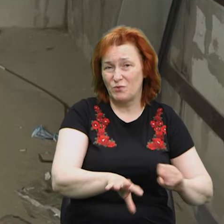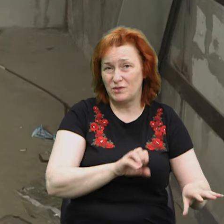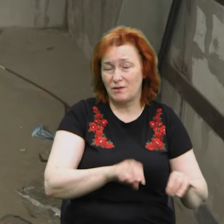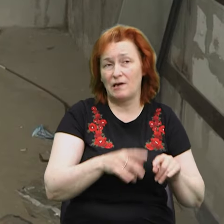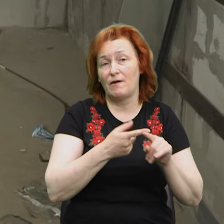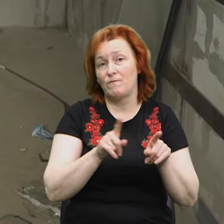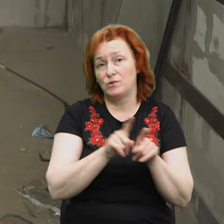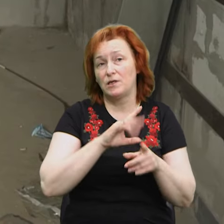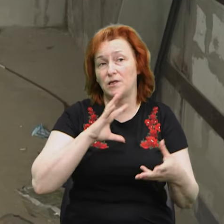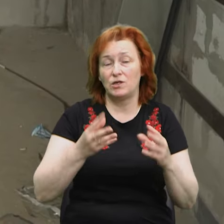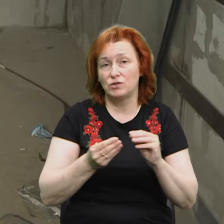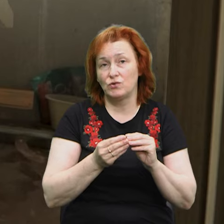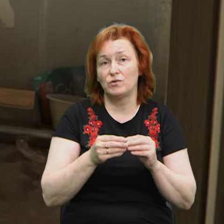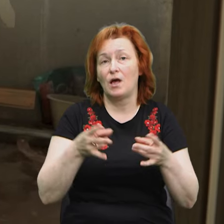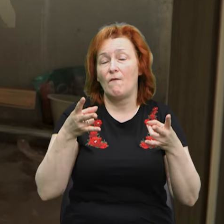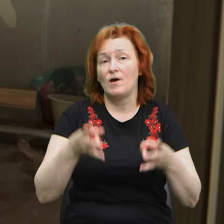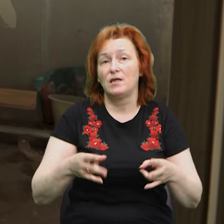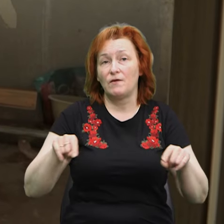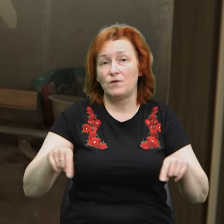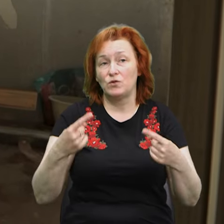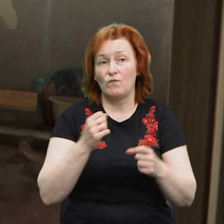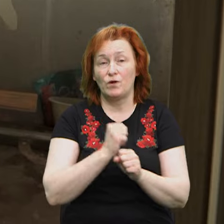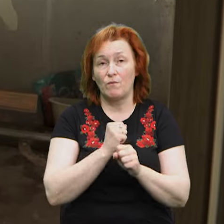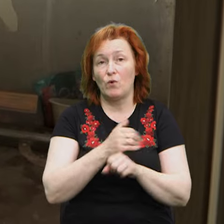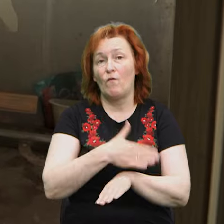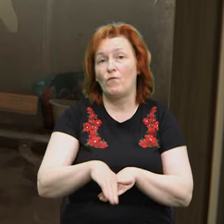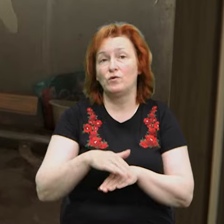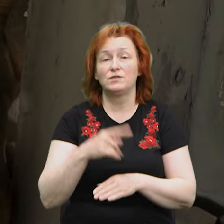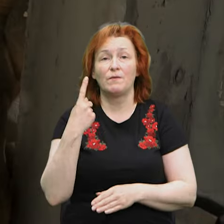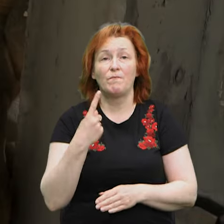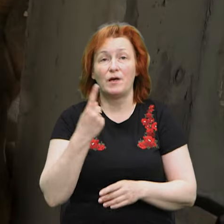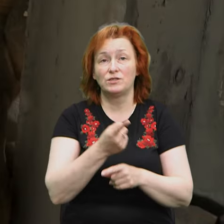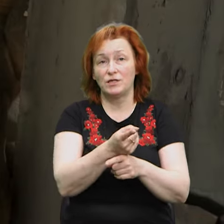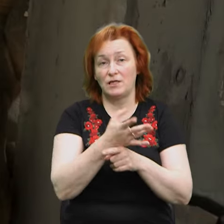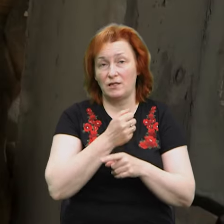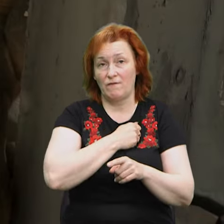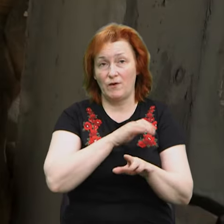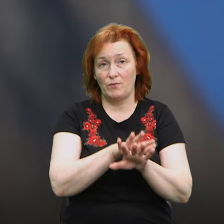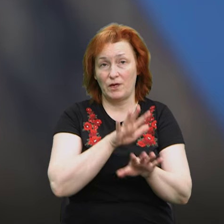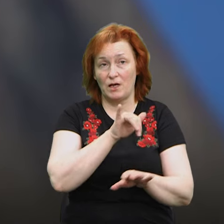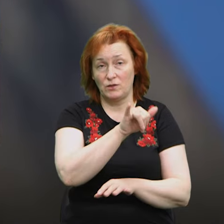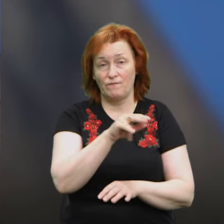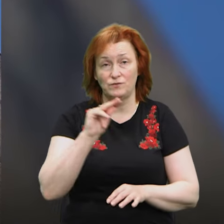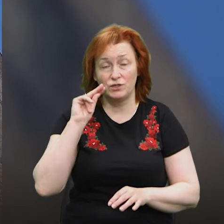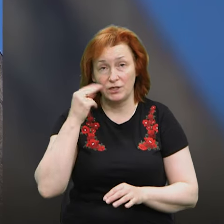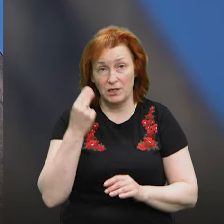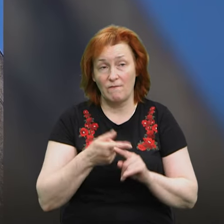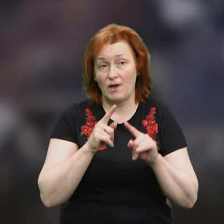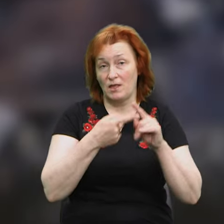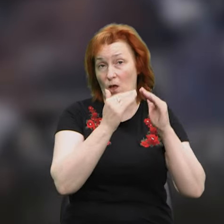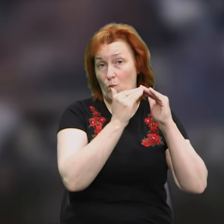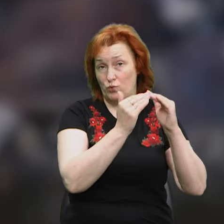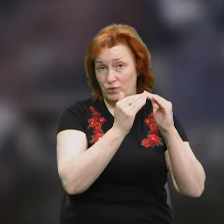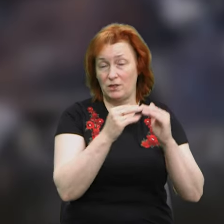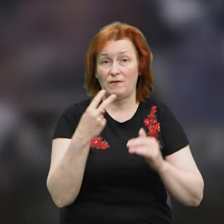Такий результат аварійно-відновлювального ремонту дев'ятиповерхівки на вулиці першої танкової бригади у Чернігові. У цей будинок у березні